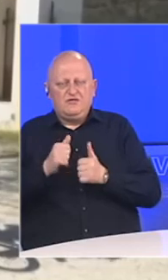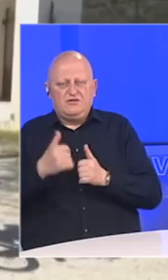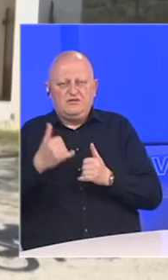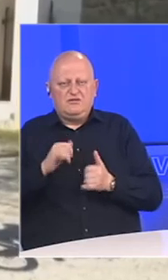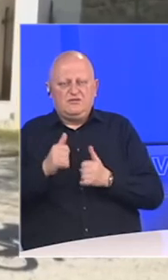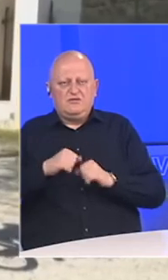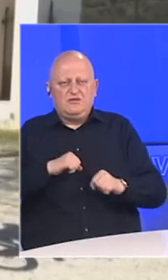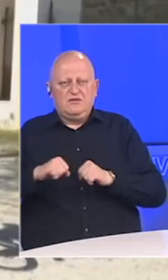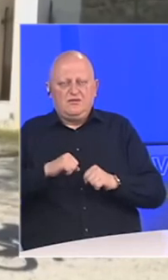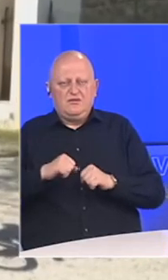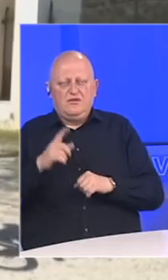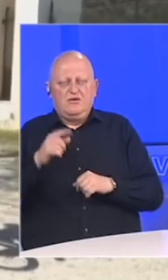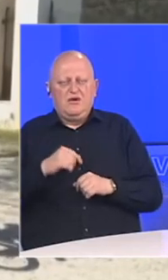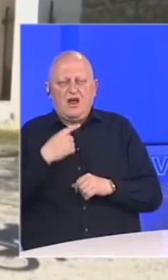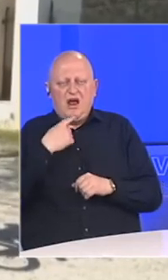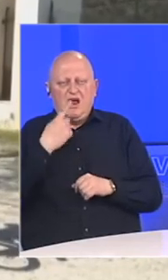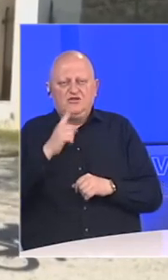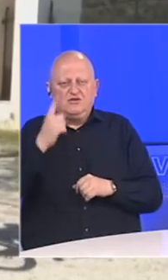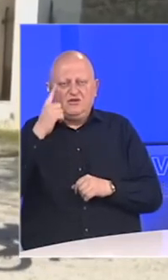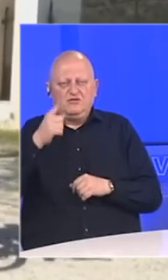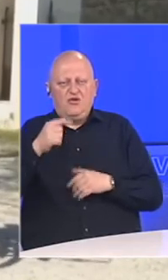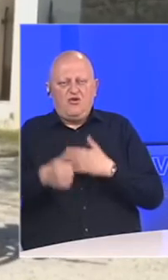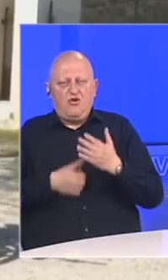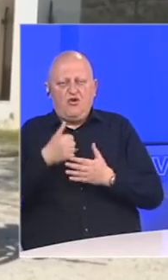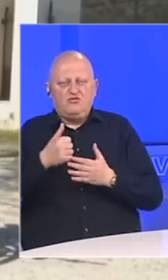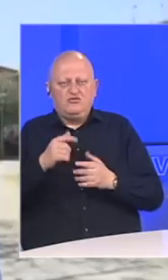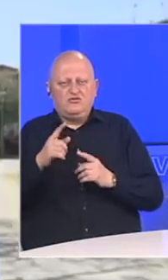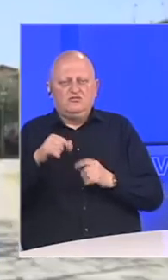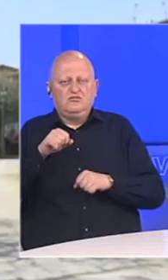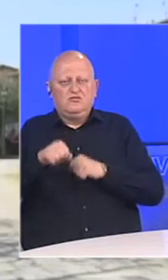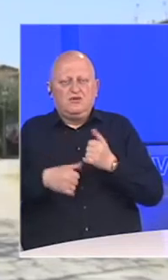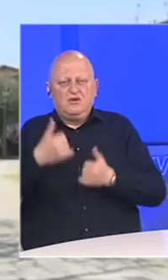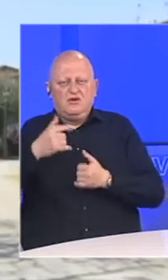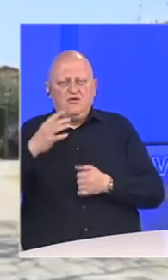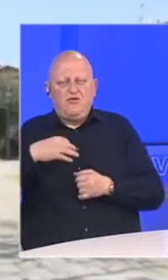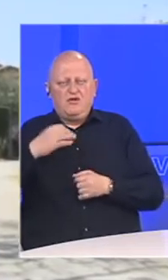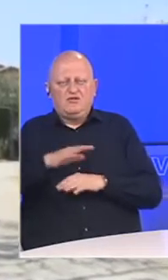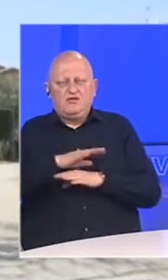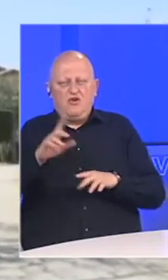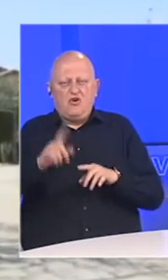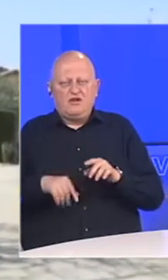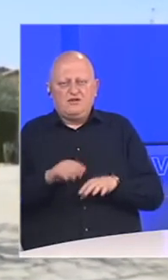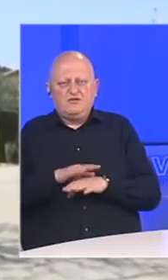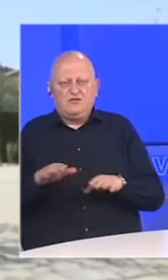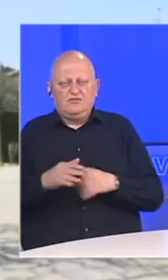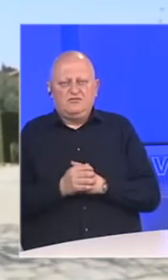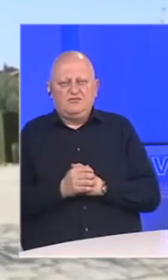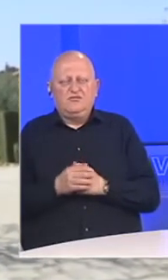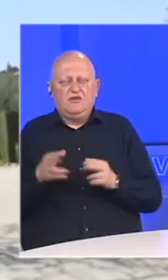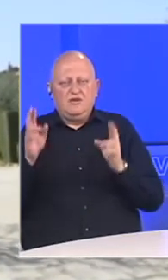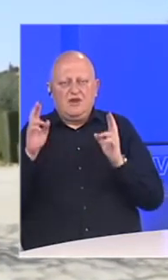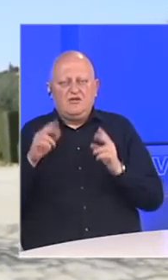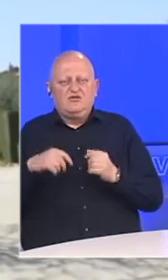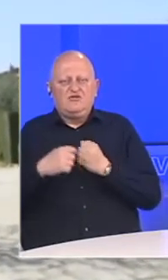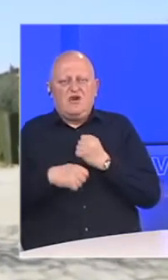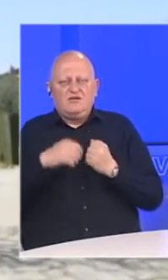a sada sportski direktor u Astani, kaže da ne misli da će ovogodišnji Tour de France biti otkazan u potkonoslu. Nadam se da